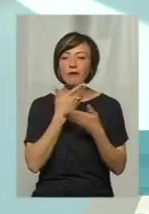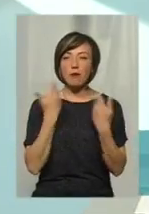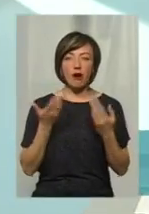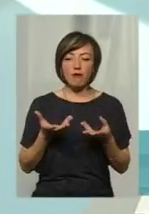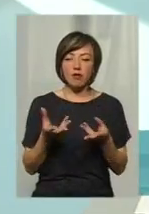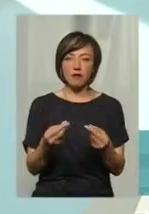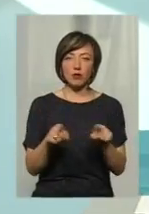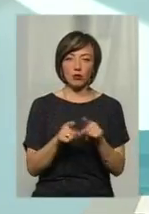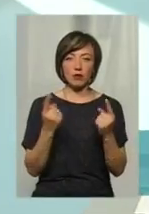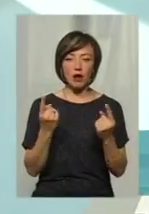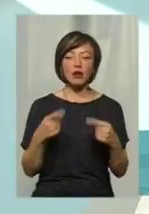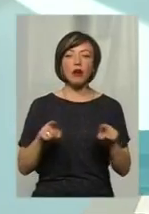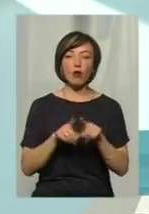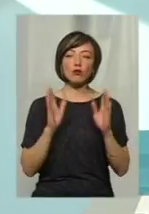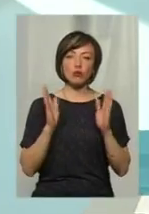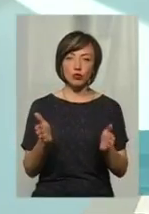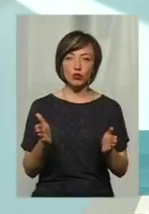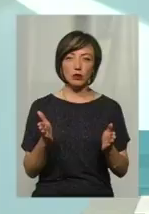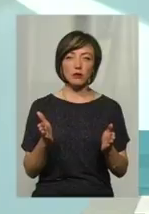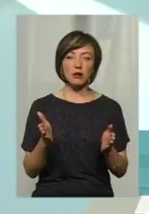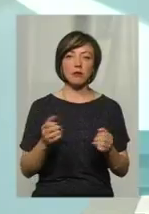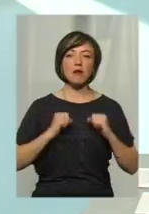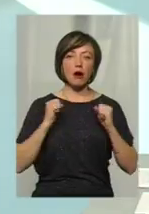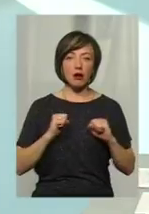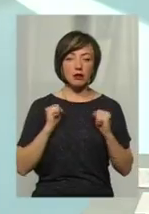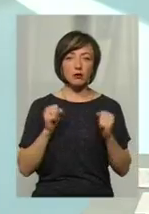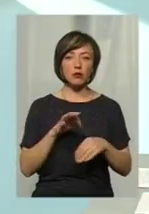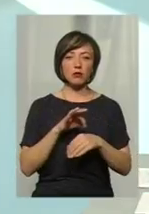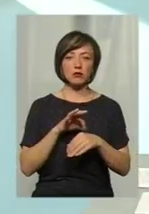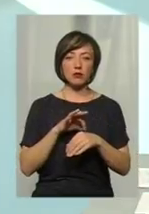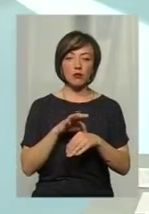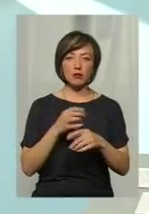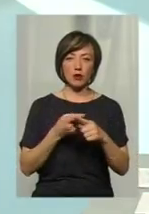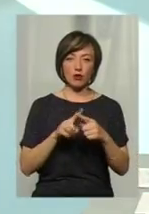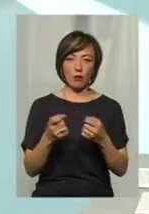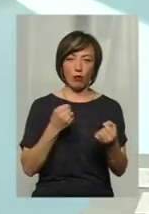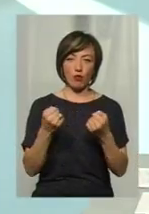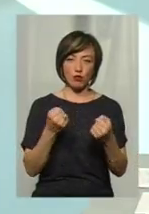Але ми також будемо прагнути провести з ними боротьбу.